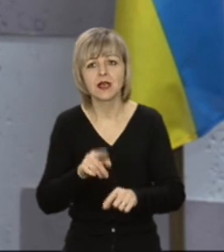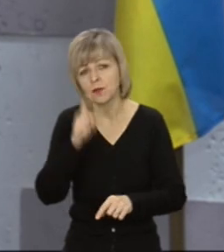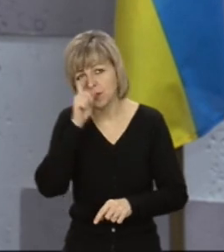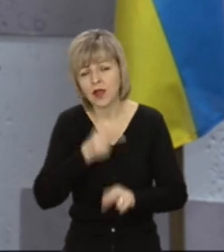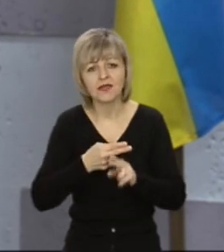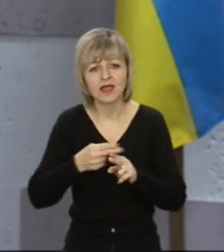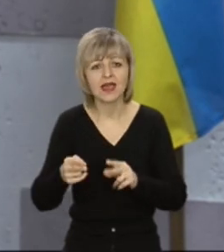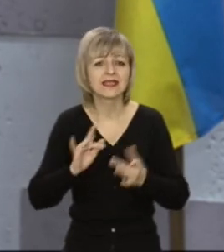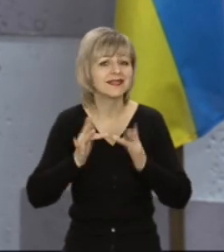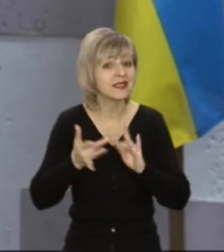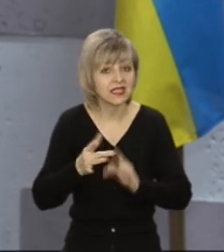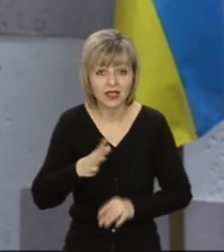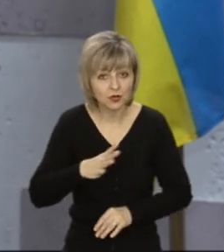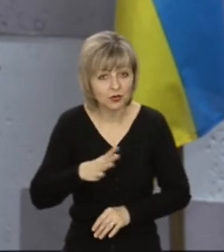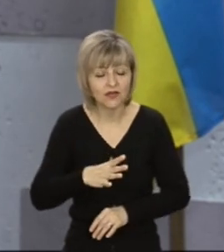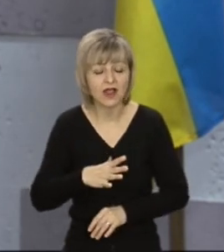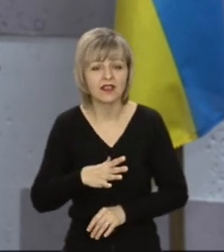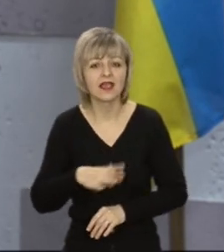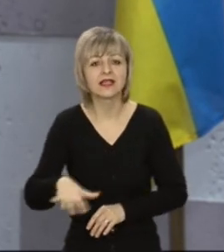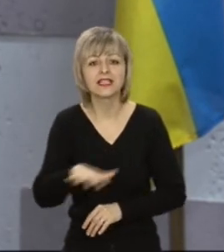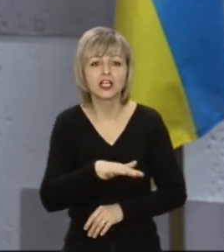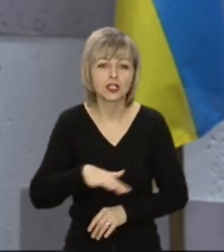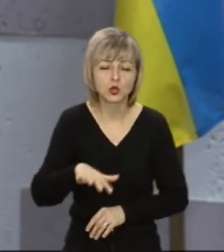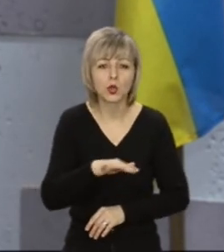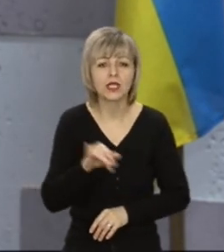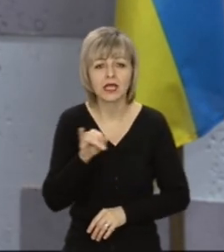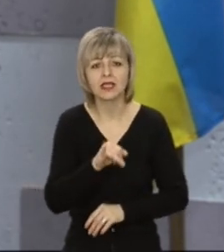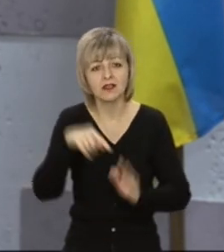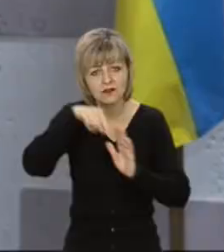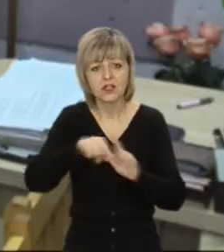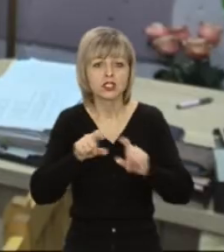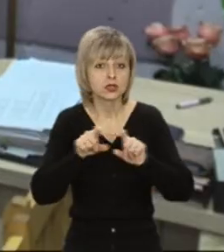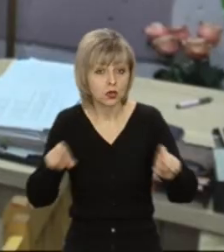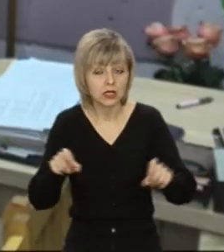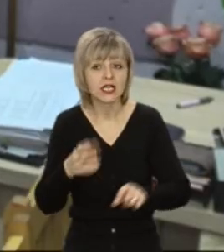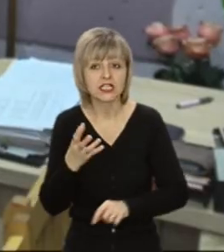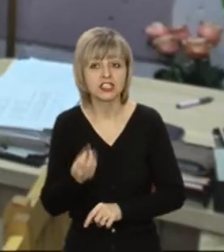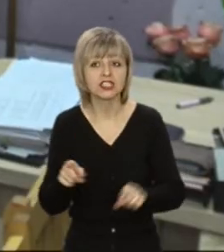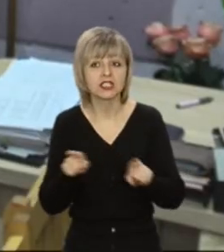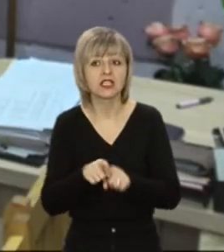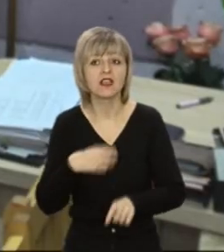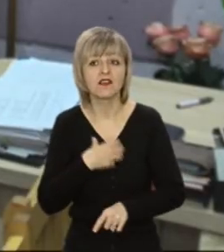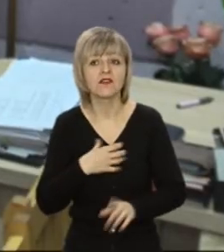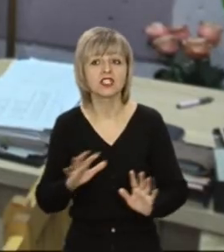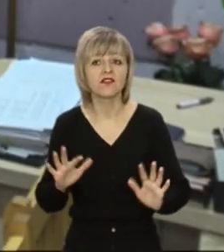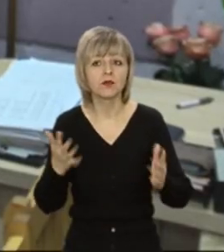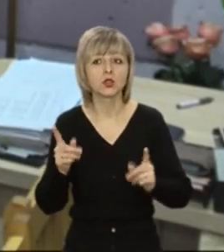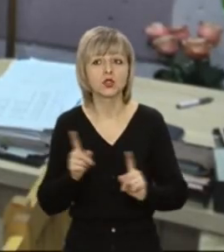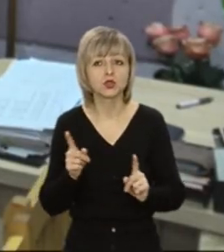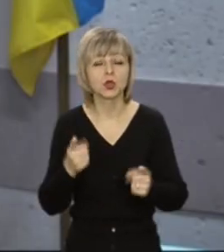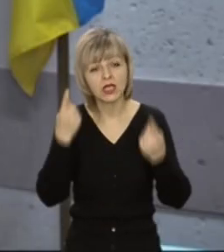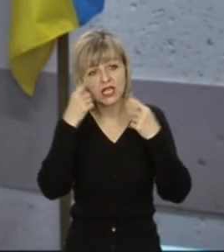інтернету на територіях і, відповідно, в закладах освіти. І ще такий важливий момент, що